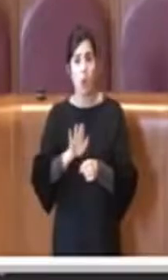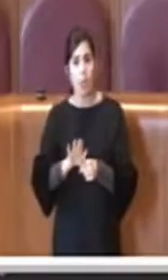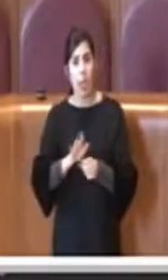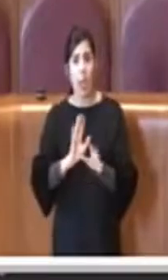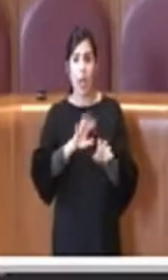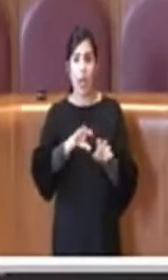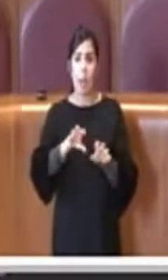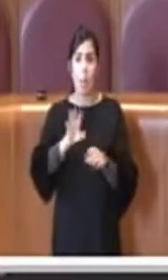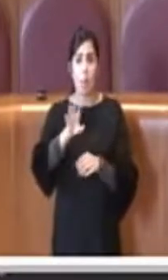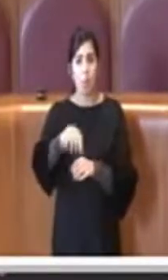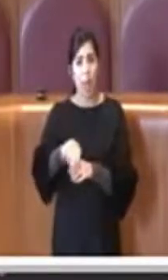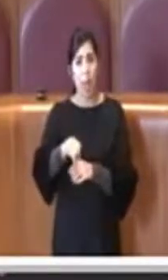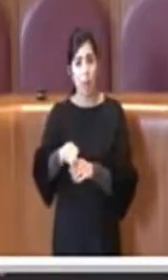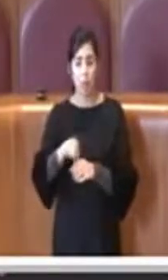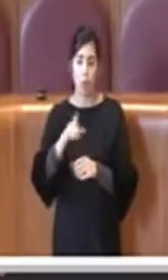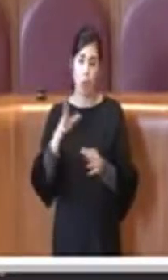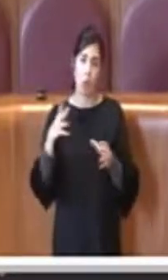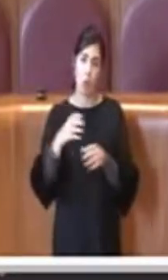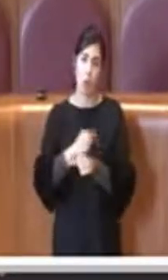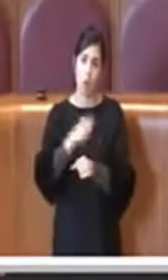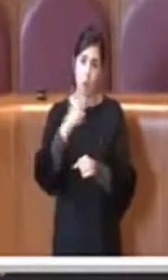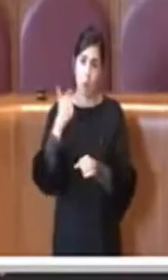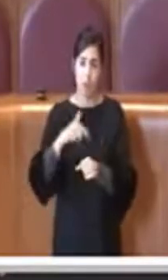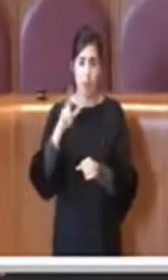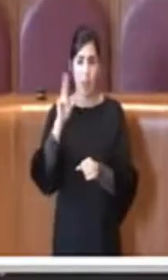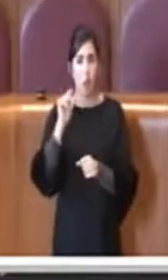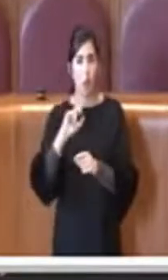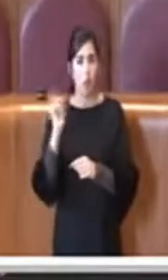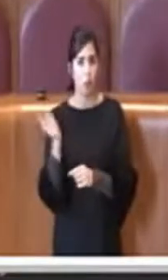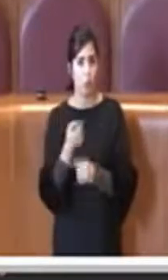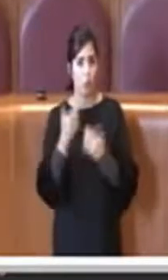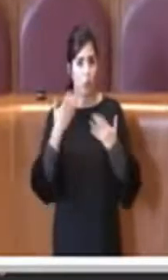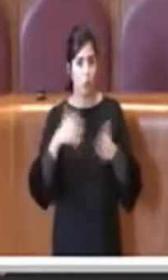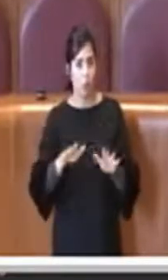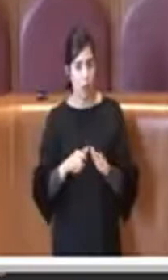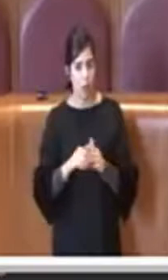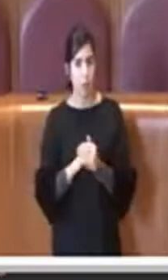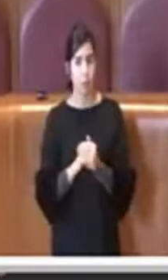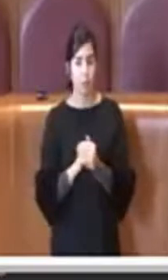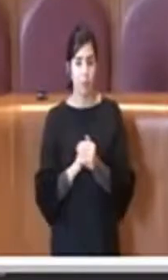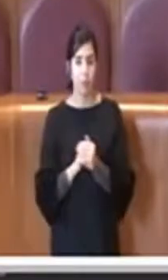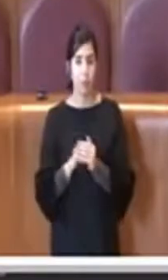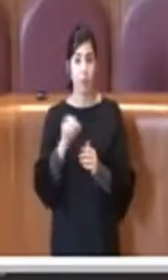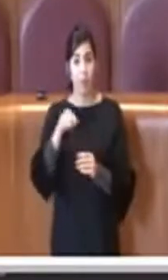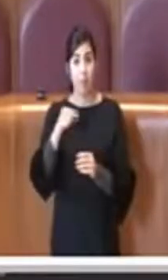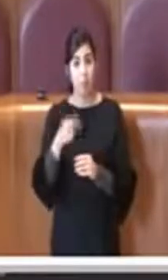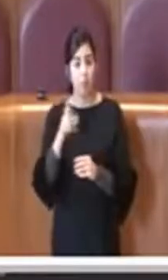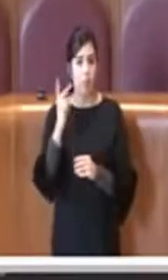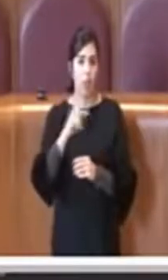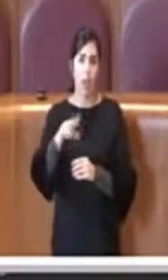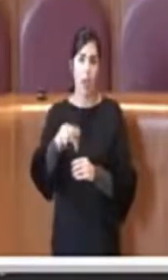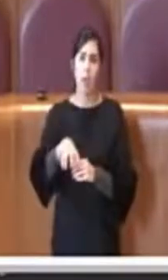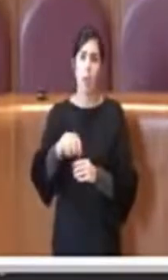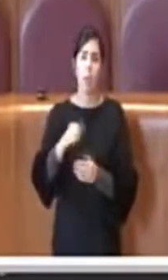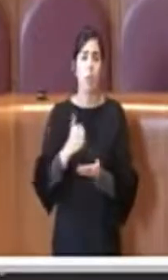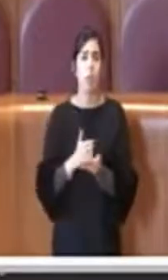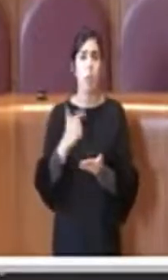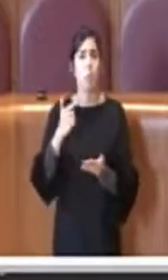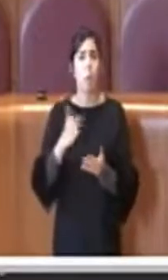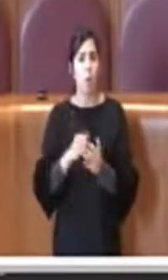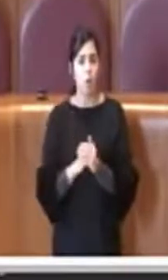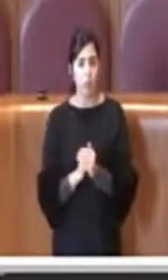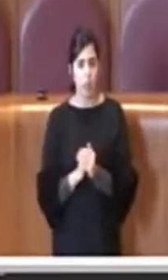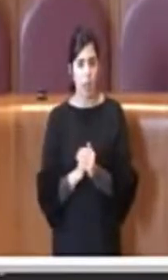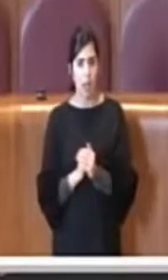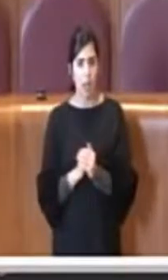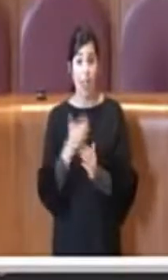'impianto che conosciamo tutti e la rilevanza appunto dell'impianto, con